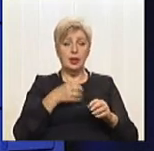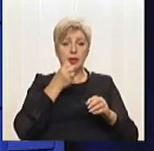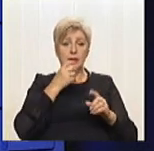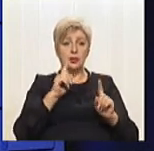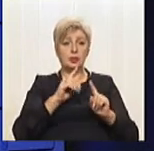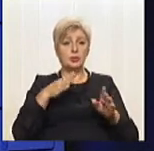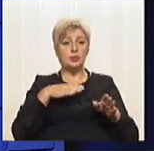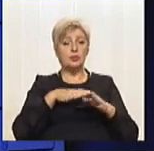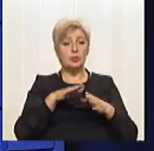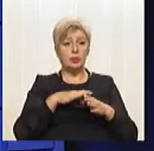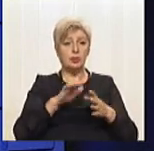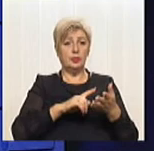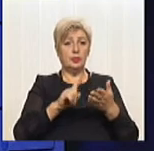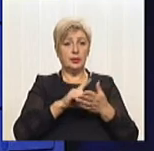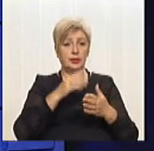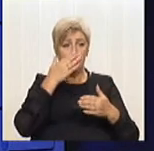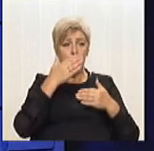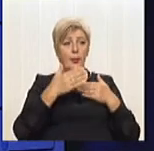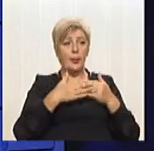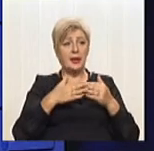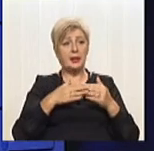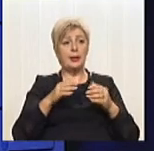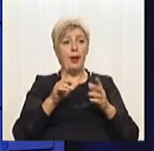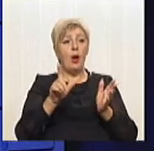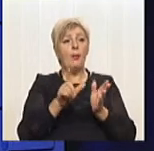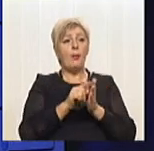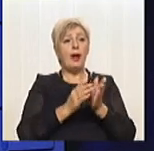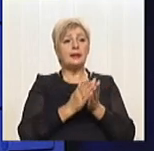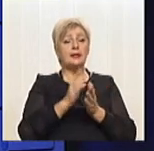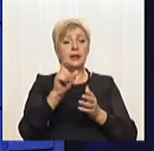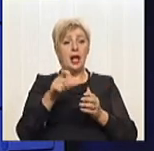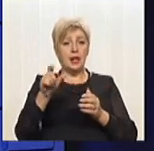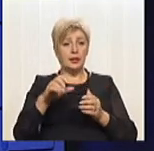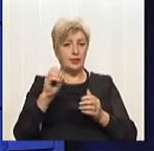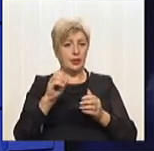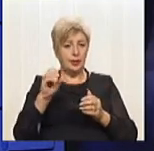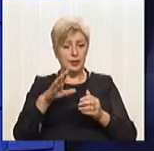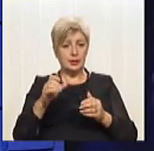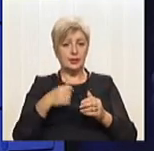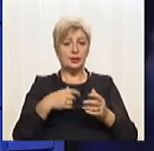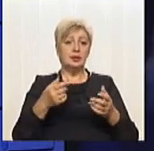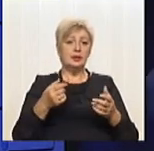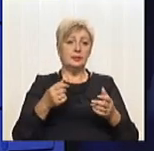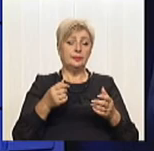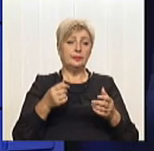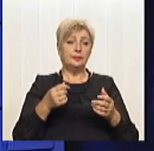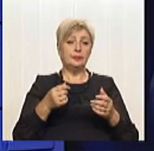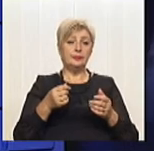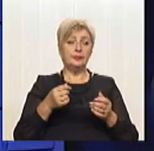виконуємо зобов'язання перед мерами, але треба більше приділяти увагу, все ж таки, практично, імплементації цих норм в